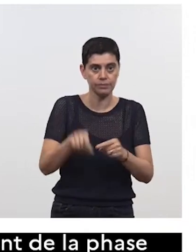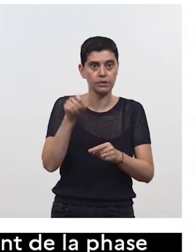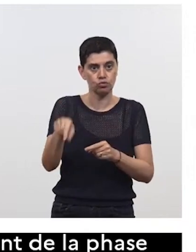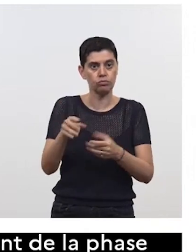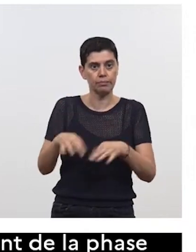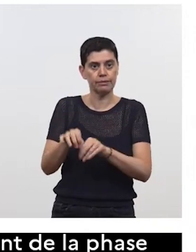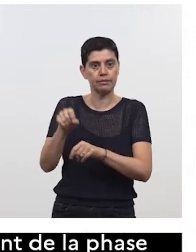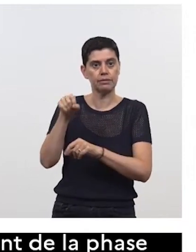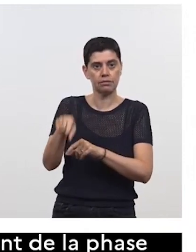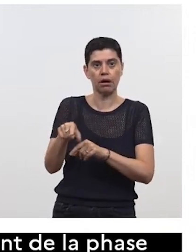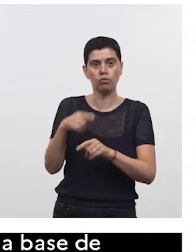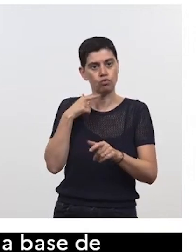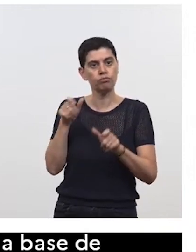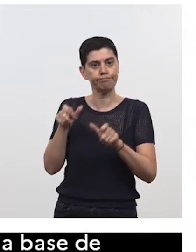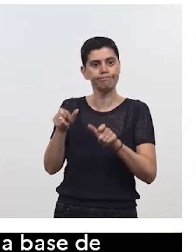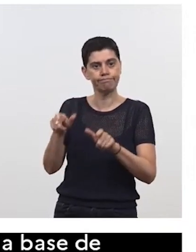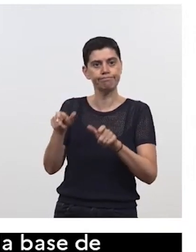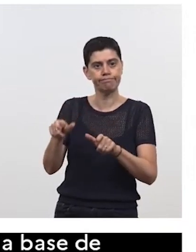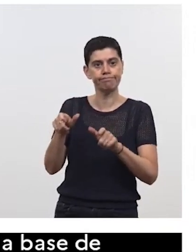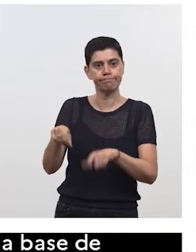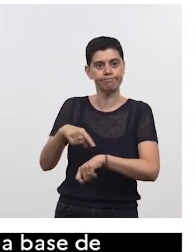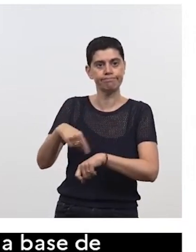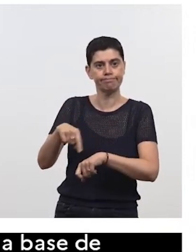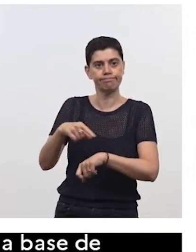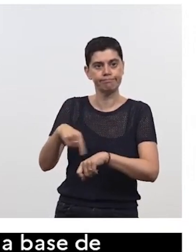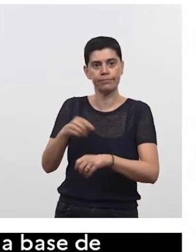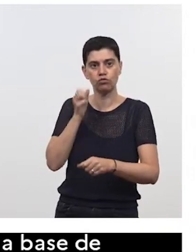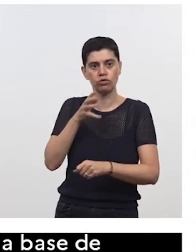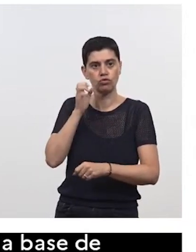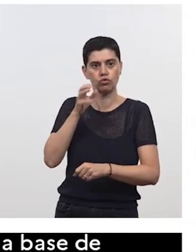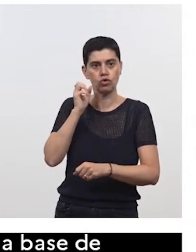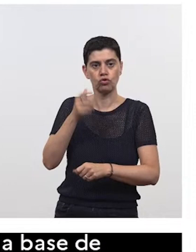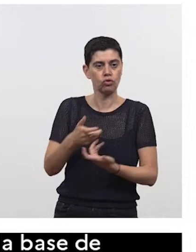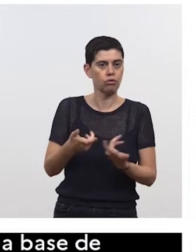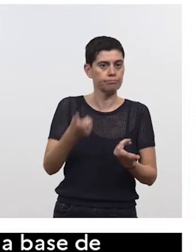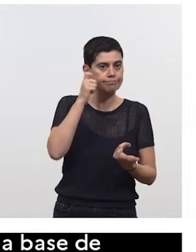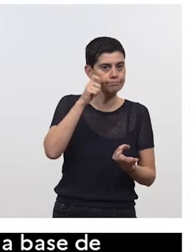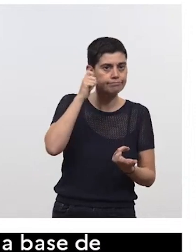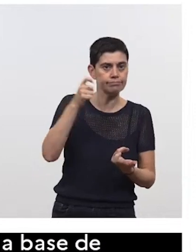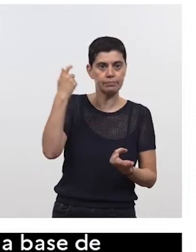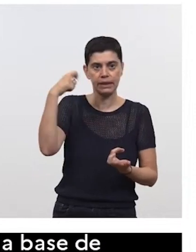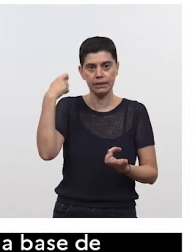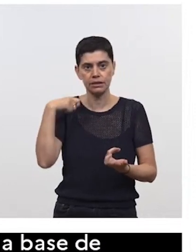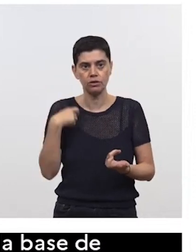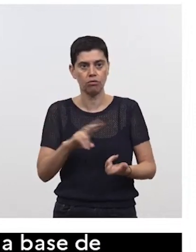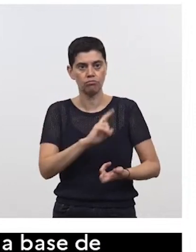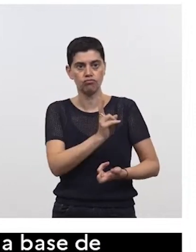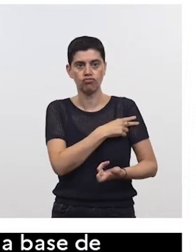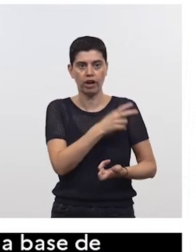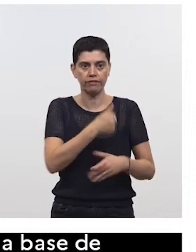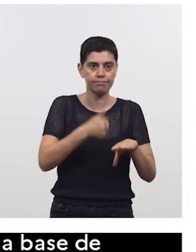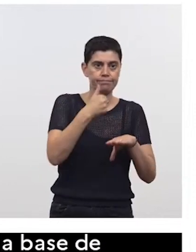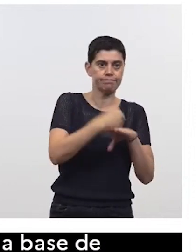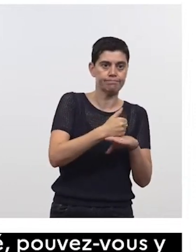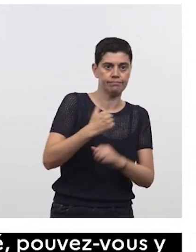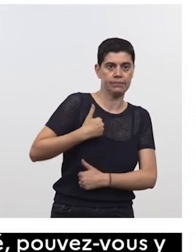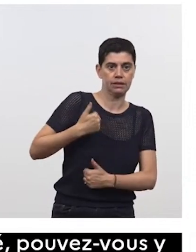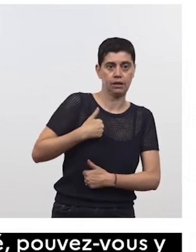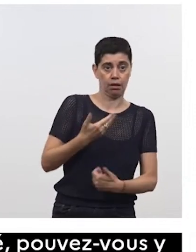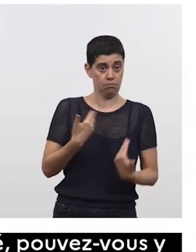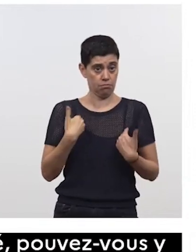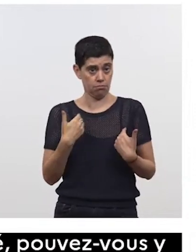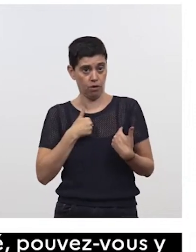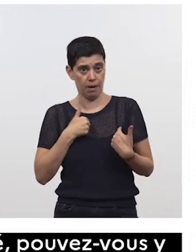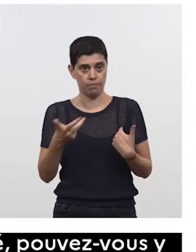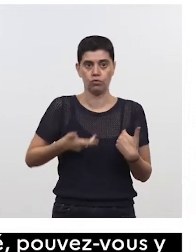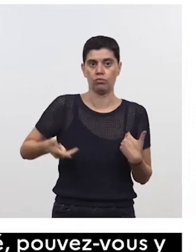suivie heure par heure jour par jour pour le président de République par le chef état-major des armées et par votre serviteur et de fait l